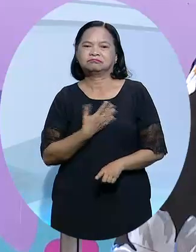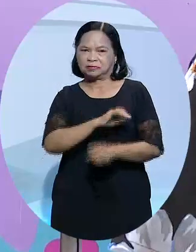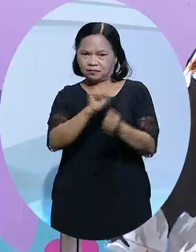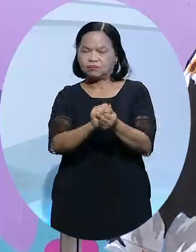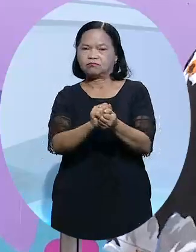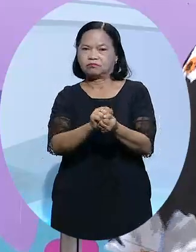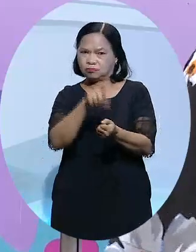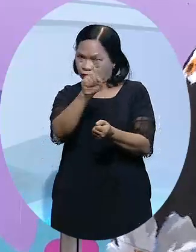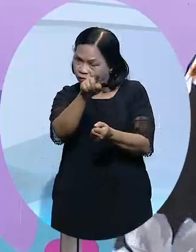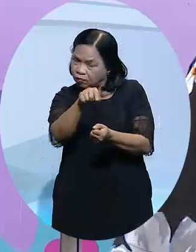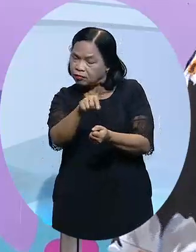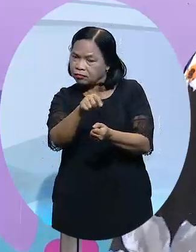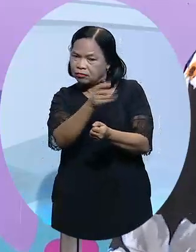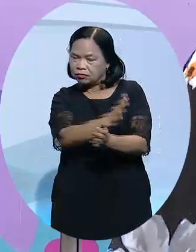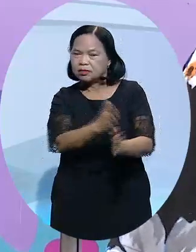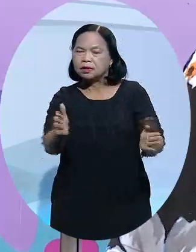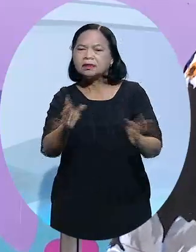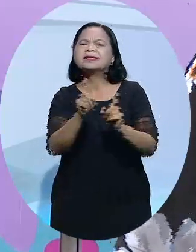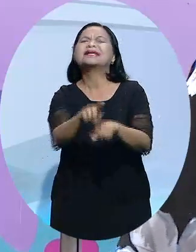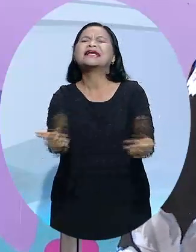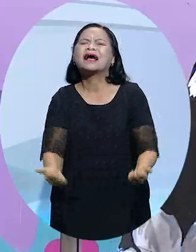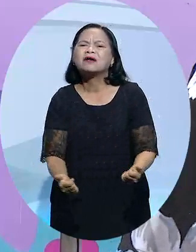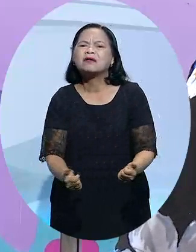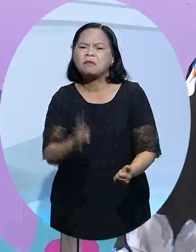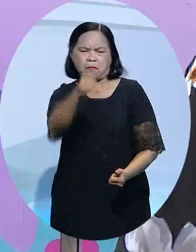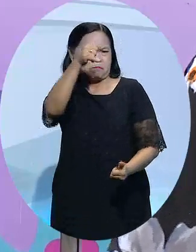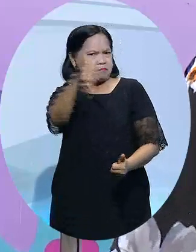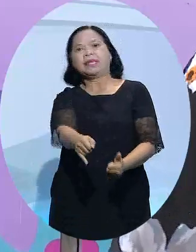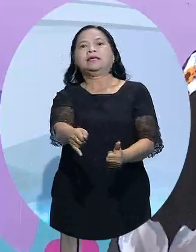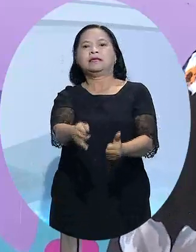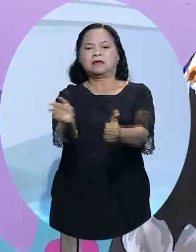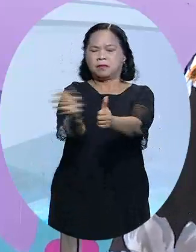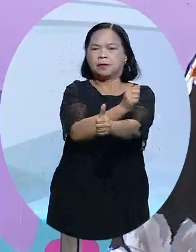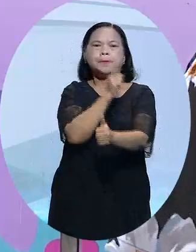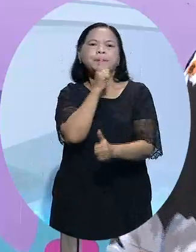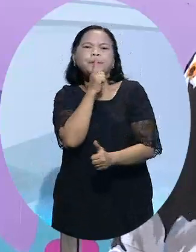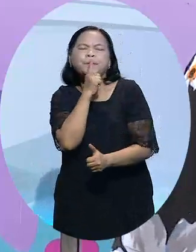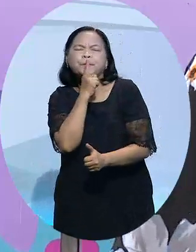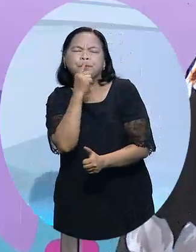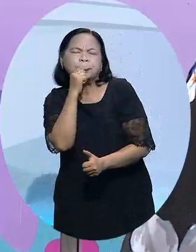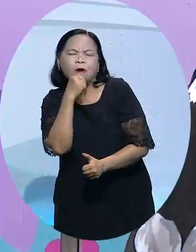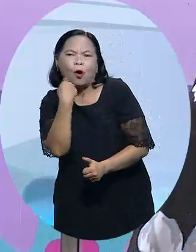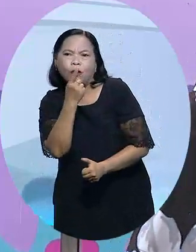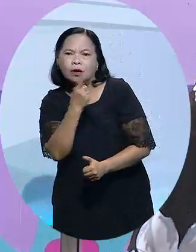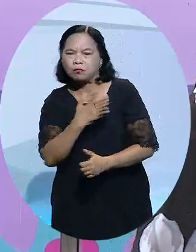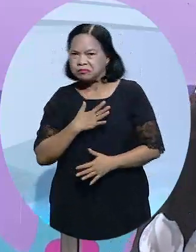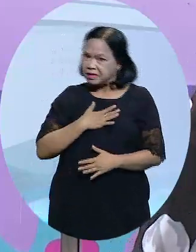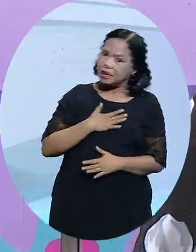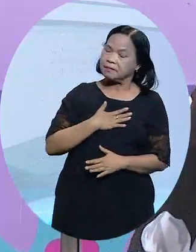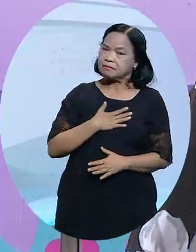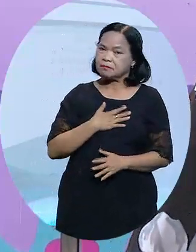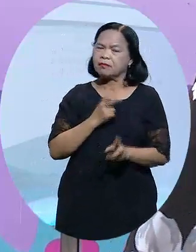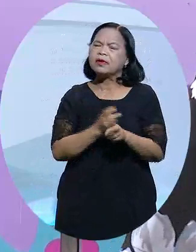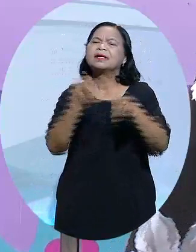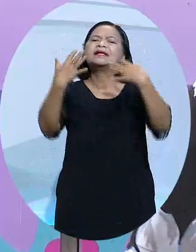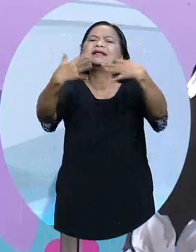là đã có rồi. Thành ra có những người tại sao mà bị bạo hành gia đình như vậy mà im lặng không dám nói. Ở đây chúng tôi nói là tức là cái nguy hiểm là